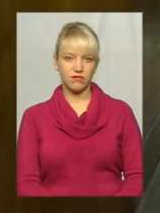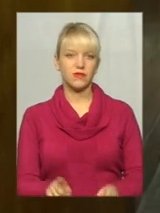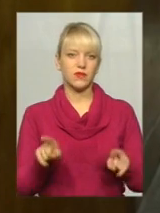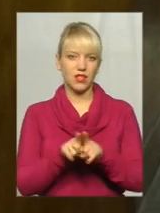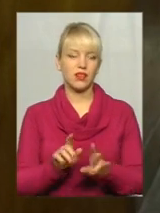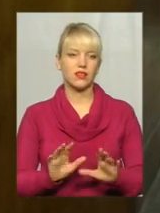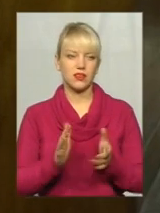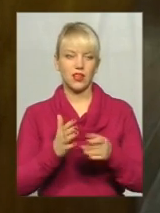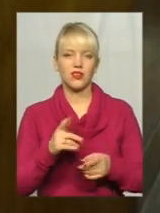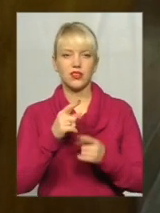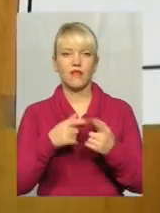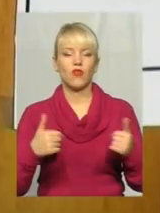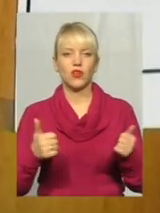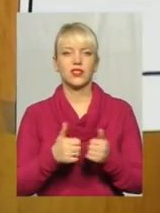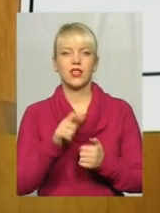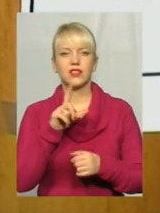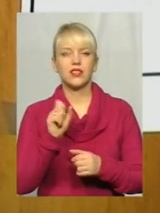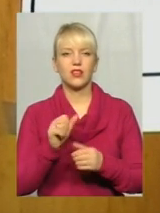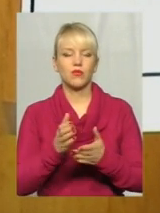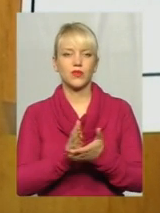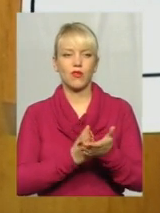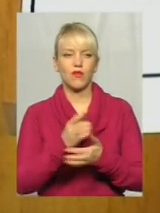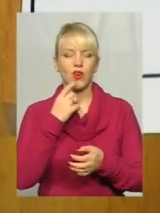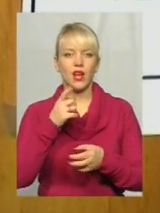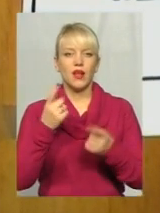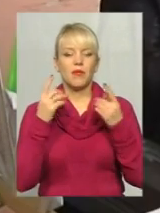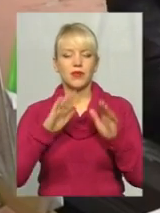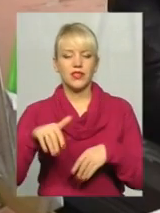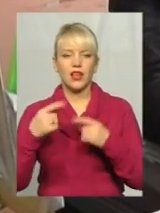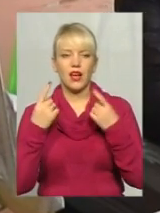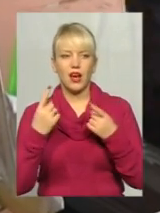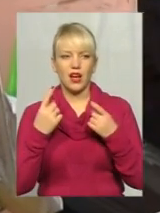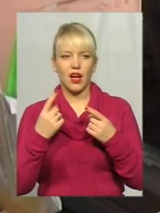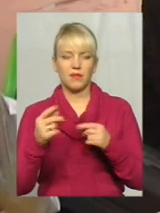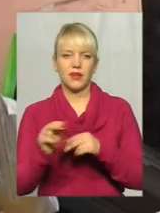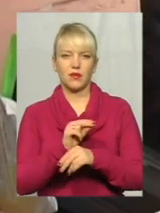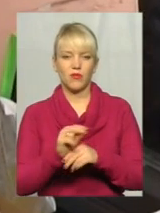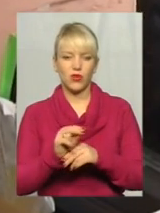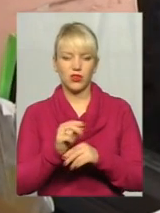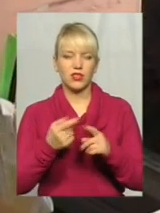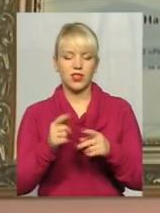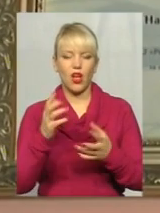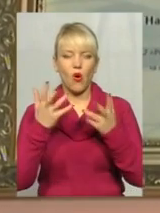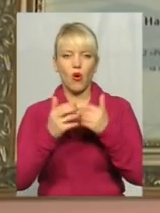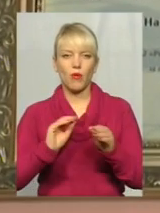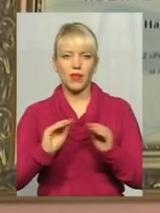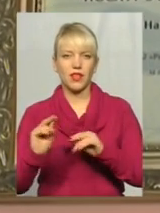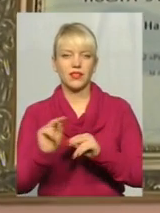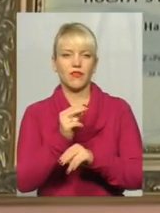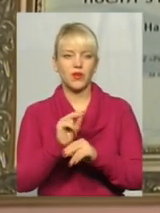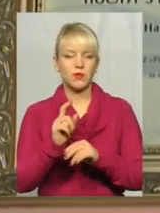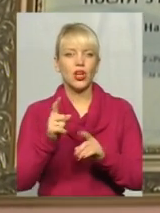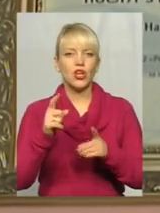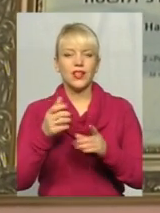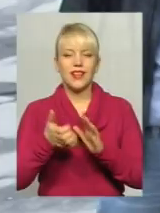організації з обслуговування вилий ліфт запевняють, після капремонту обладнання випробували. І недоліків у роботі не помітили. Через що